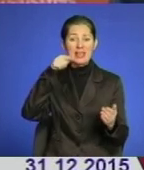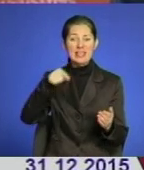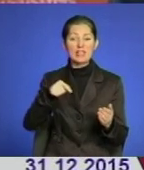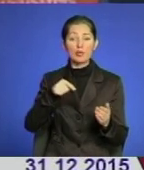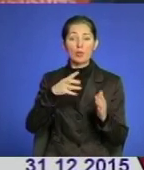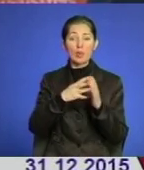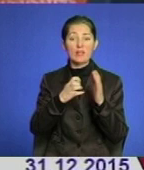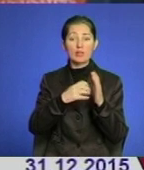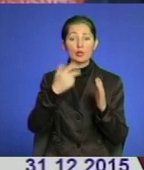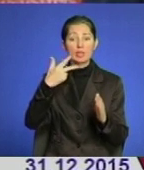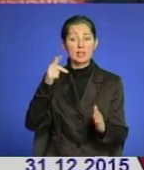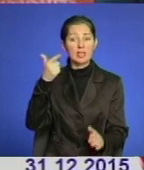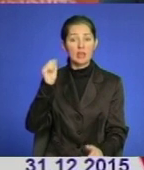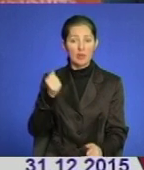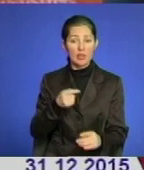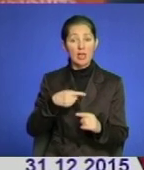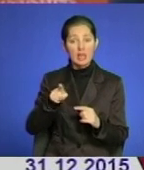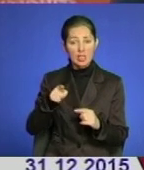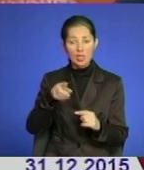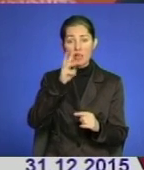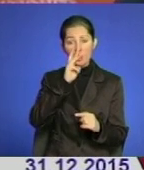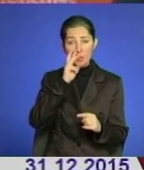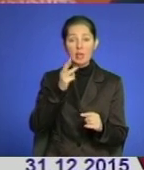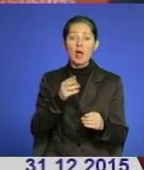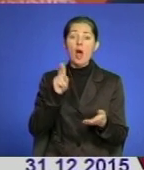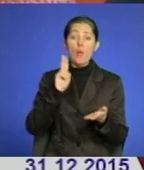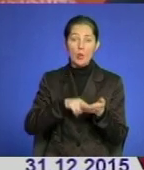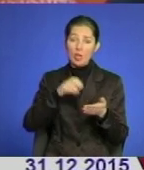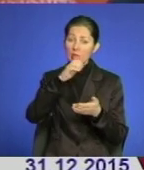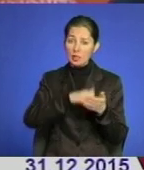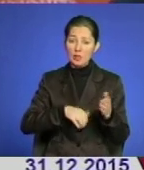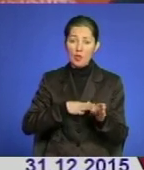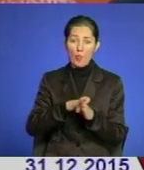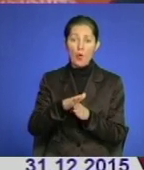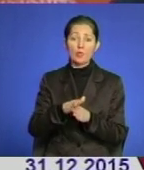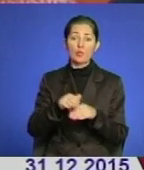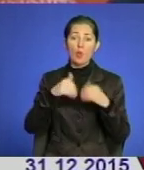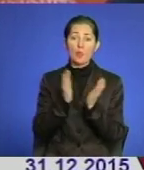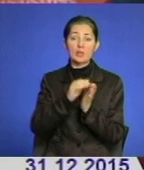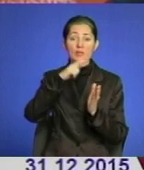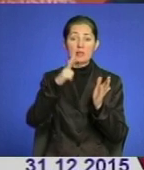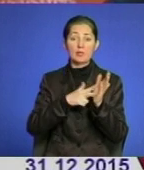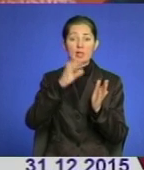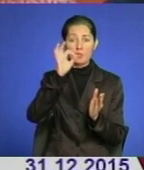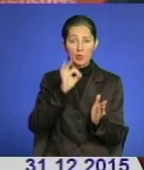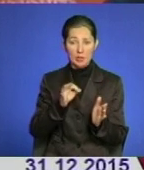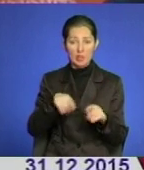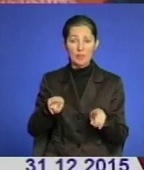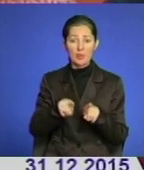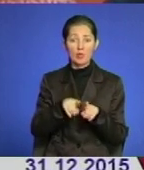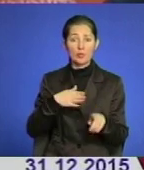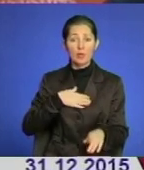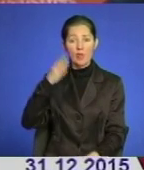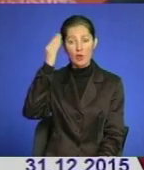гривень. Решта заробітна плата оподатковується в повному обсязі 18%. Також ми